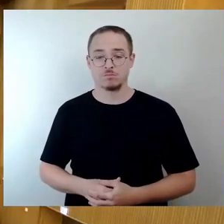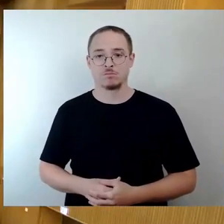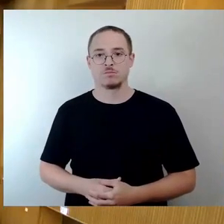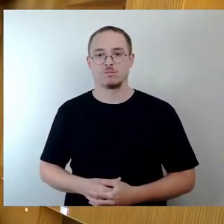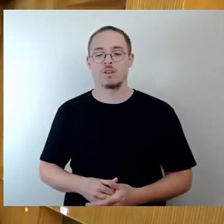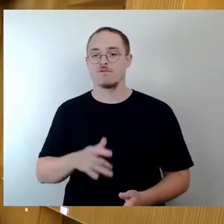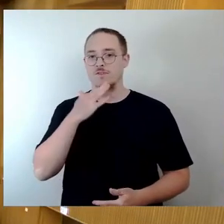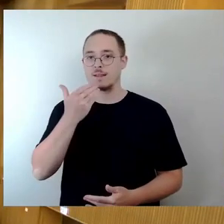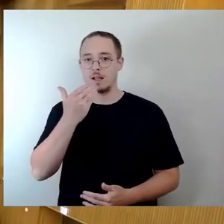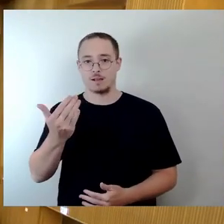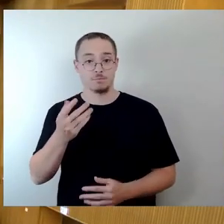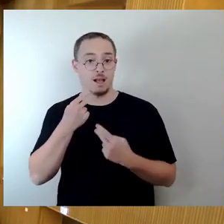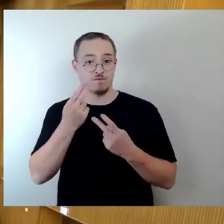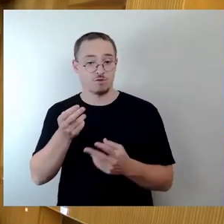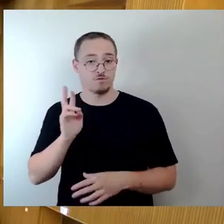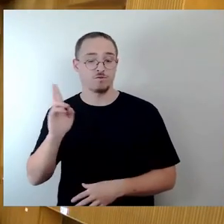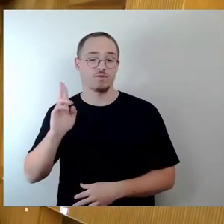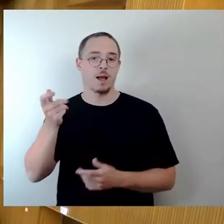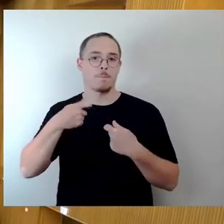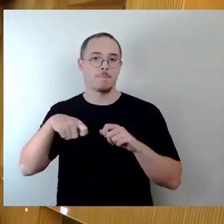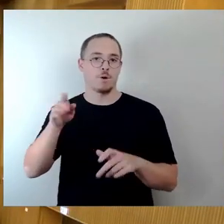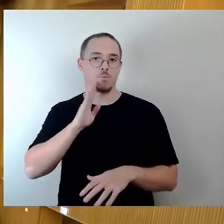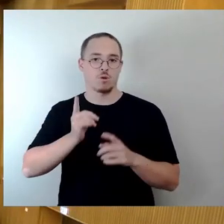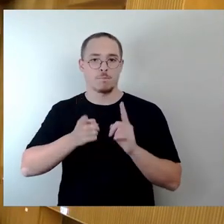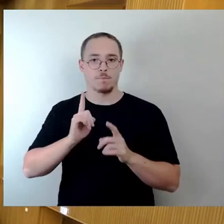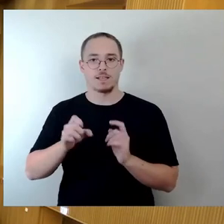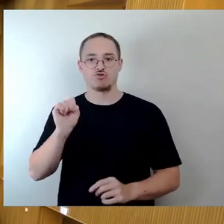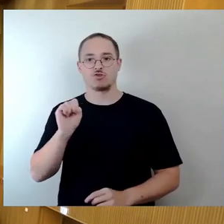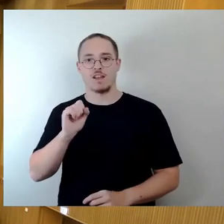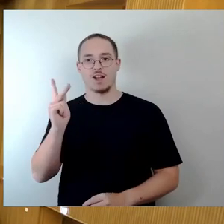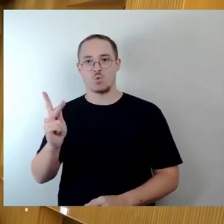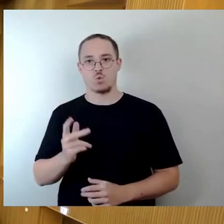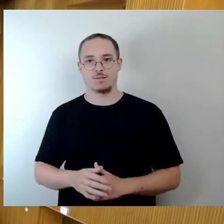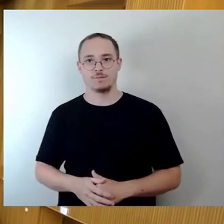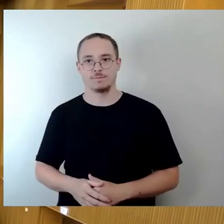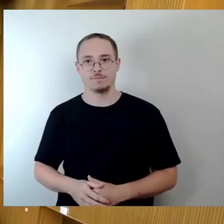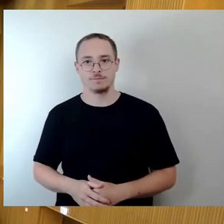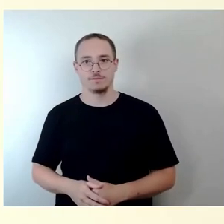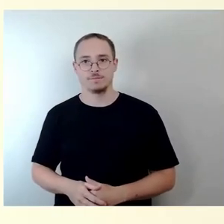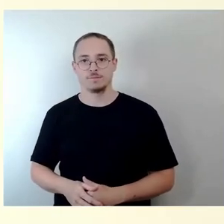Baubürgermeister Stefan Kühn. Ja, sehr geehrter Herr Ritsche, zu Ihren Fragen.